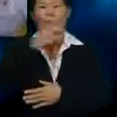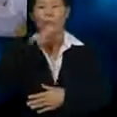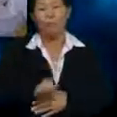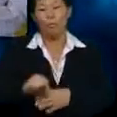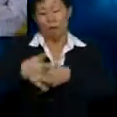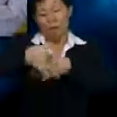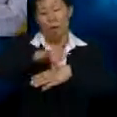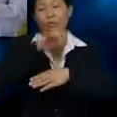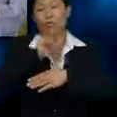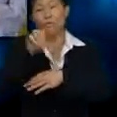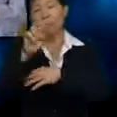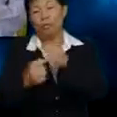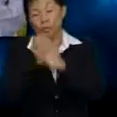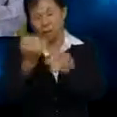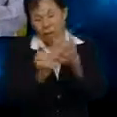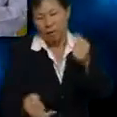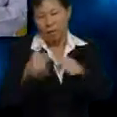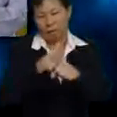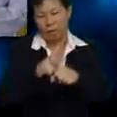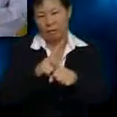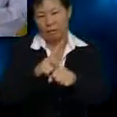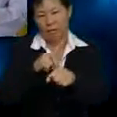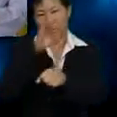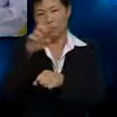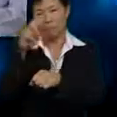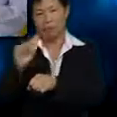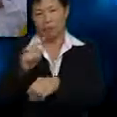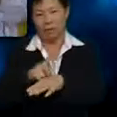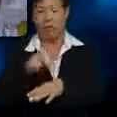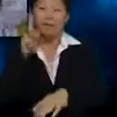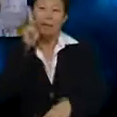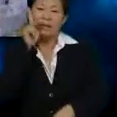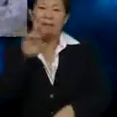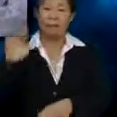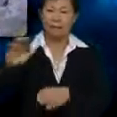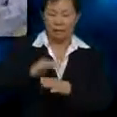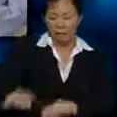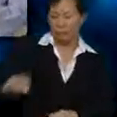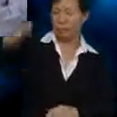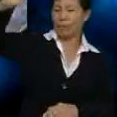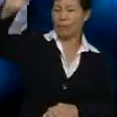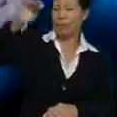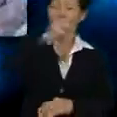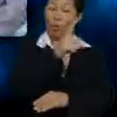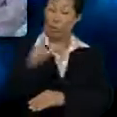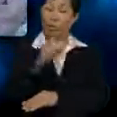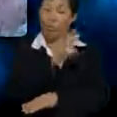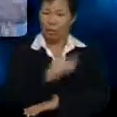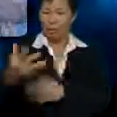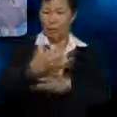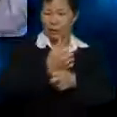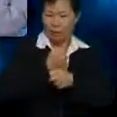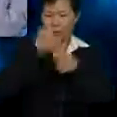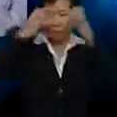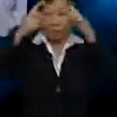awal 20an Dan dilahirkan di Vilda Gua Napai Kedah Dia dibesarkan di Kuala Lumpur Dan mendapat